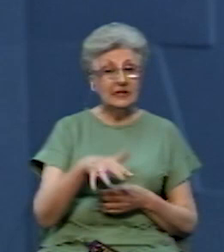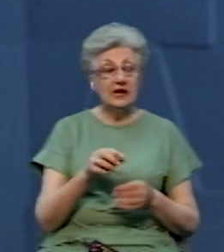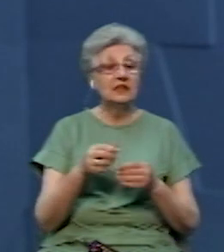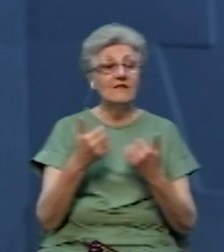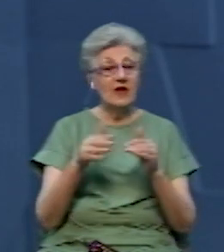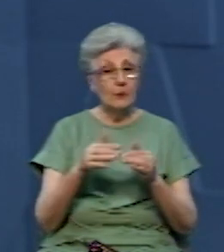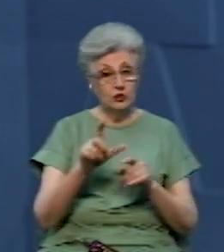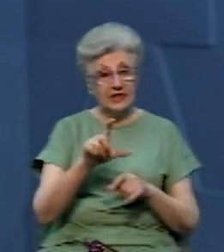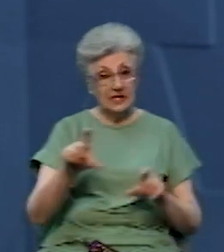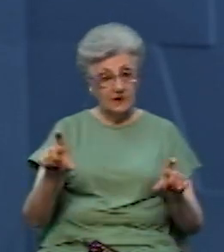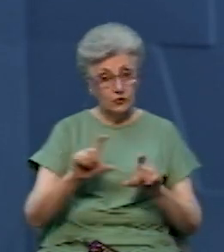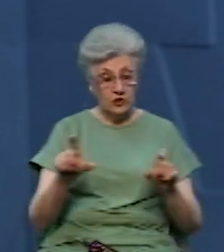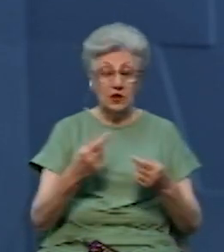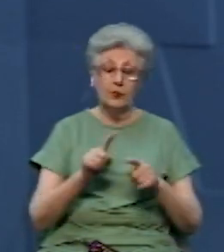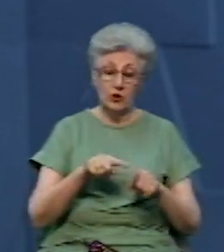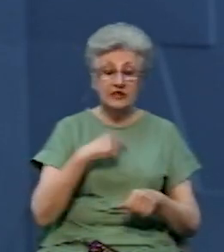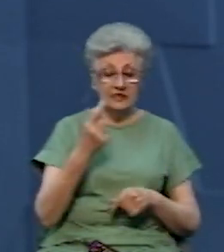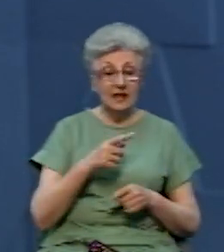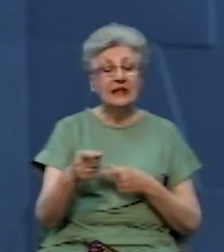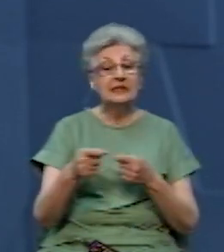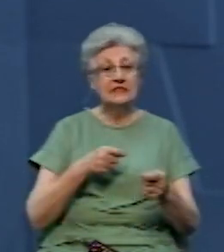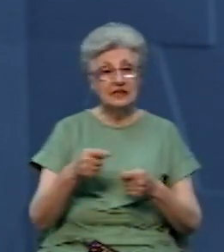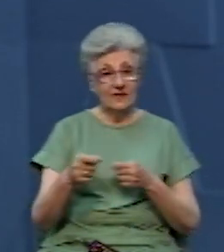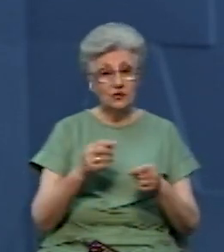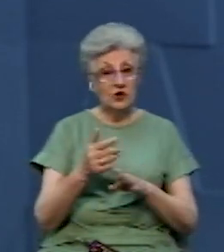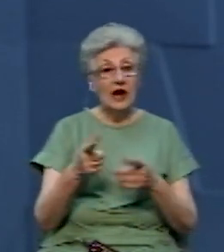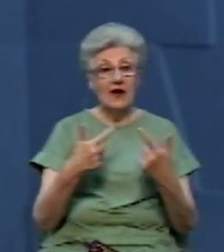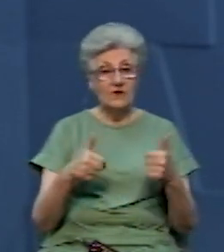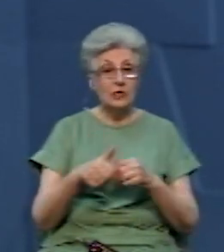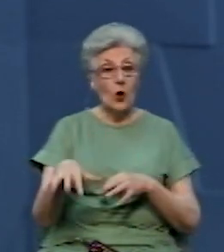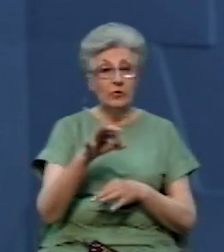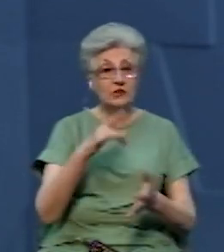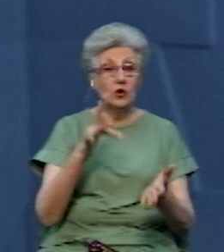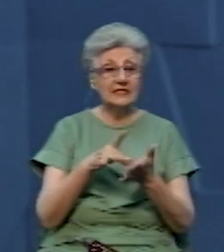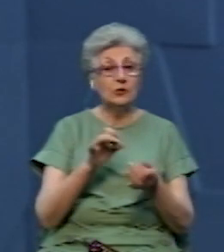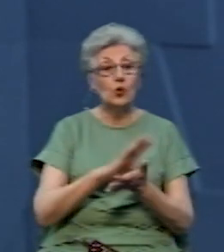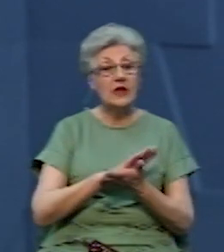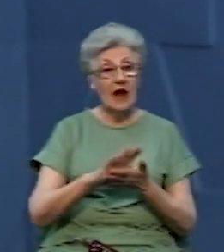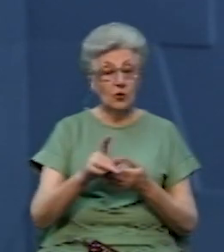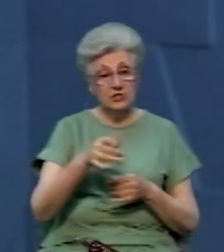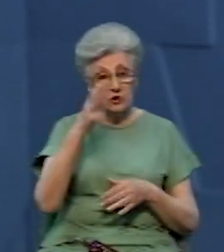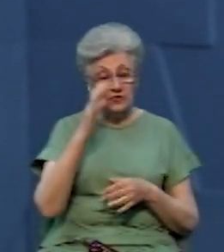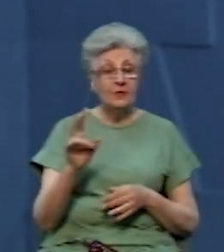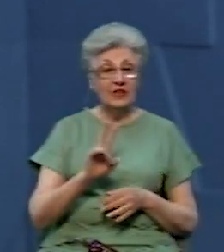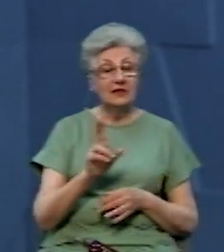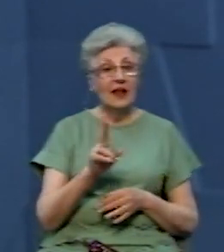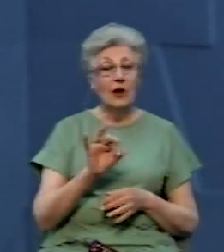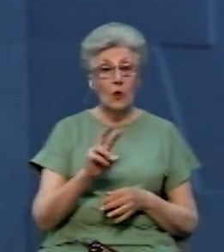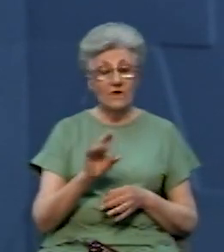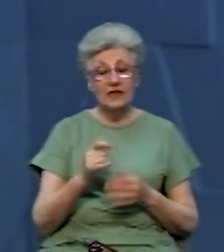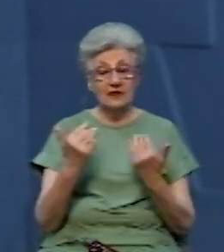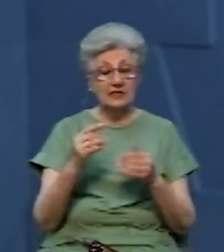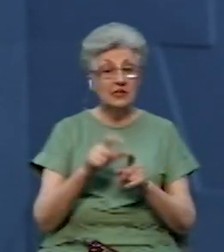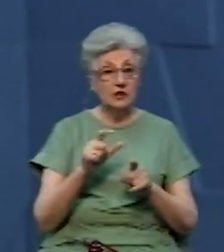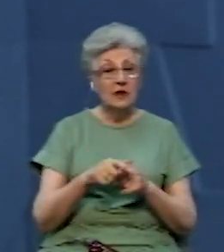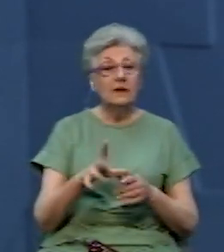Про це в коментарі Суспільному Буковини сказала завідувачка відділу обласного центру якості освіти Любов Якименко. За її словами, тестування